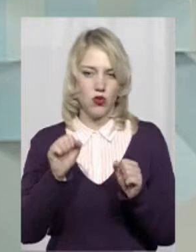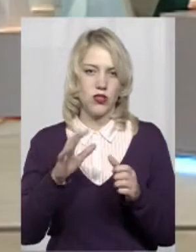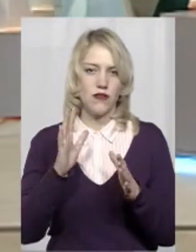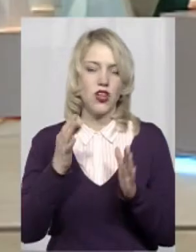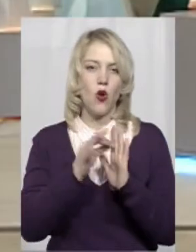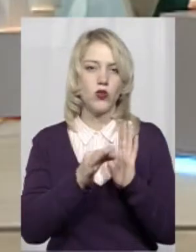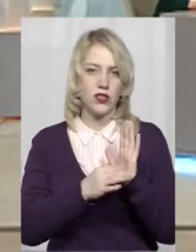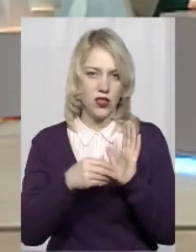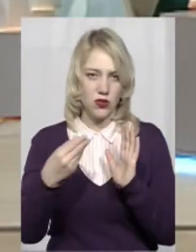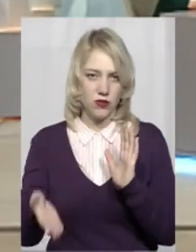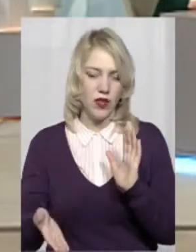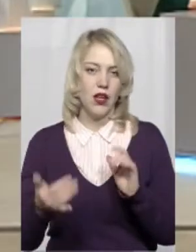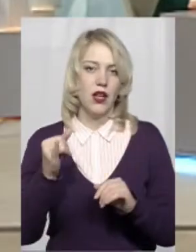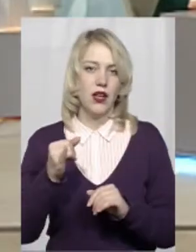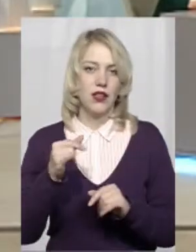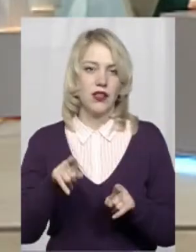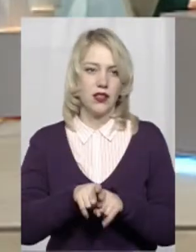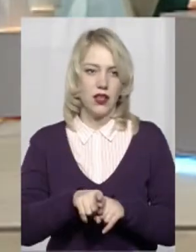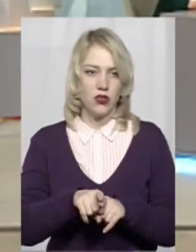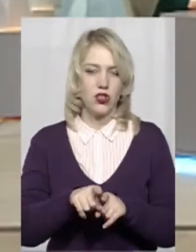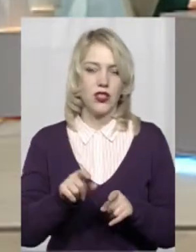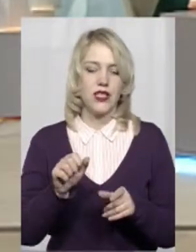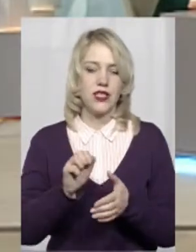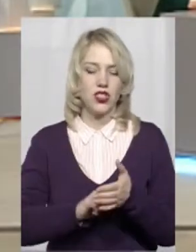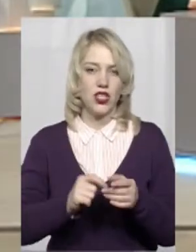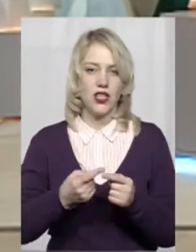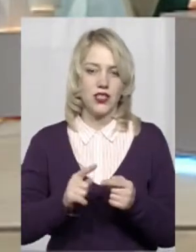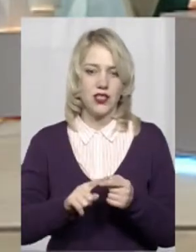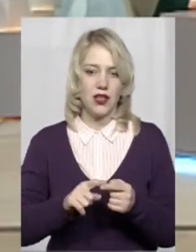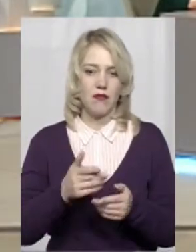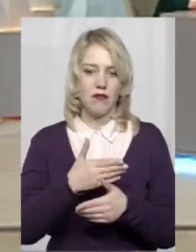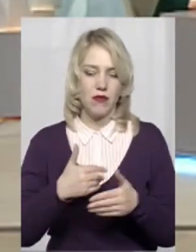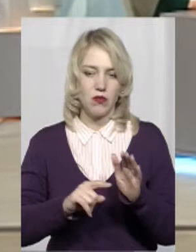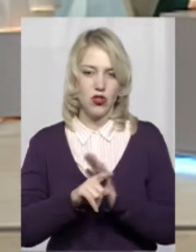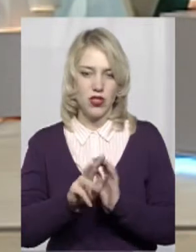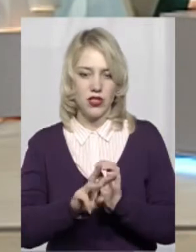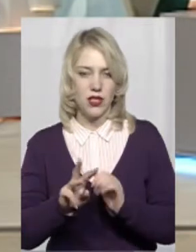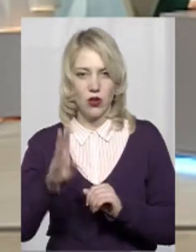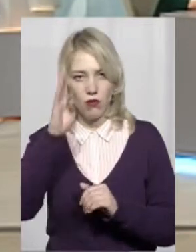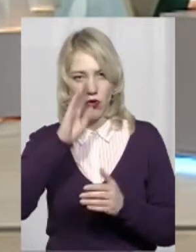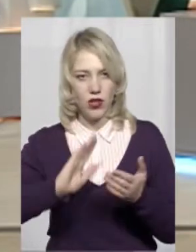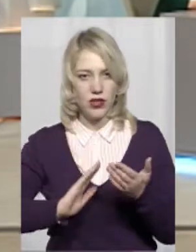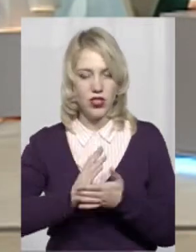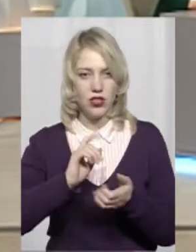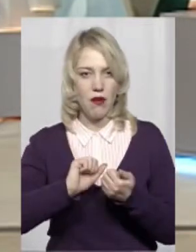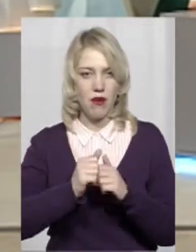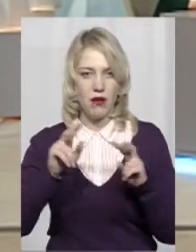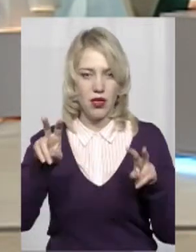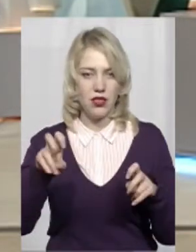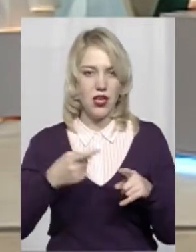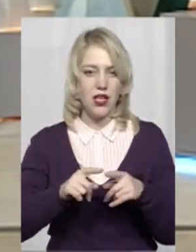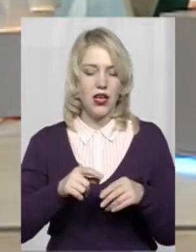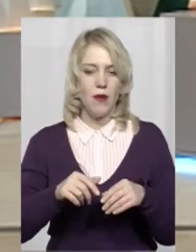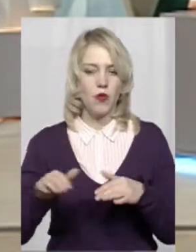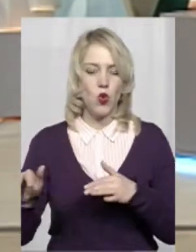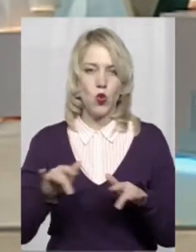От і також ми саме через це запустили сайт політичної пам'яті, оце «Рух